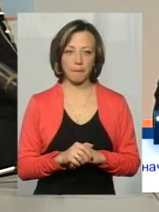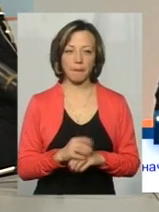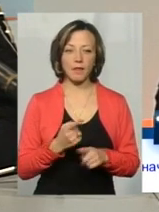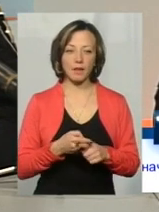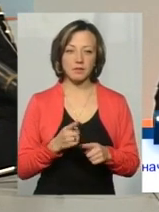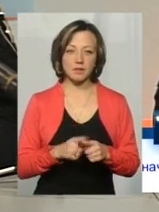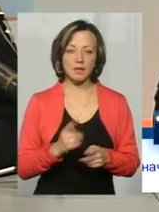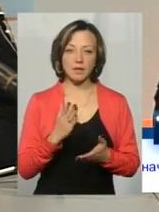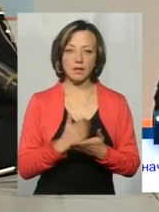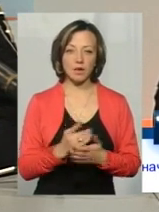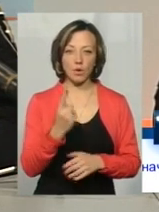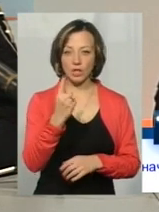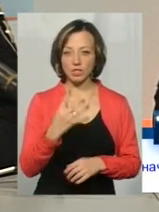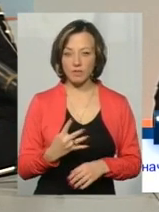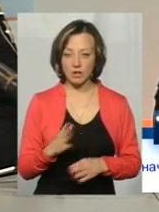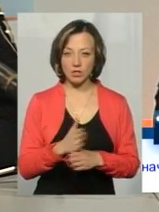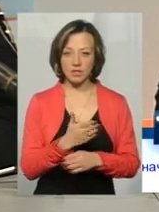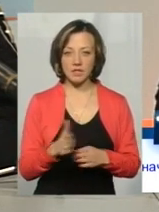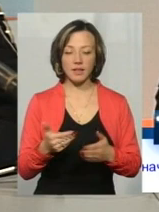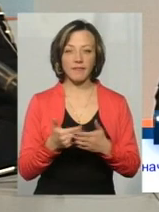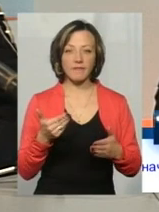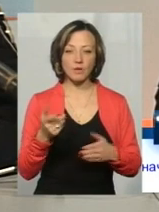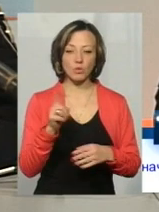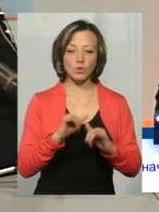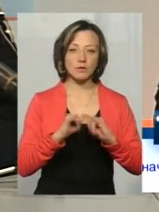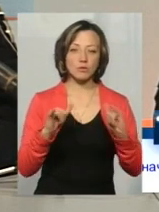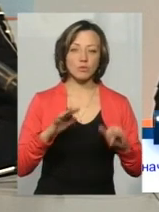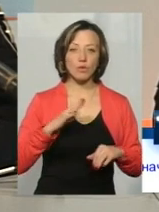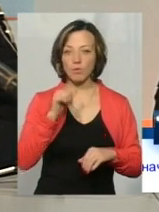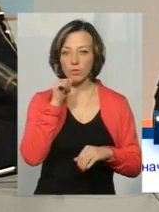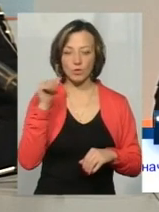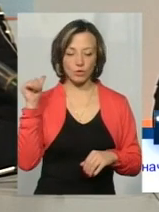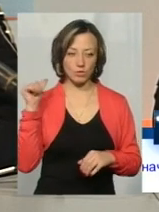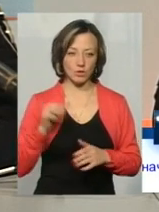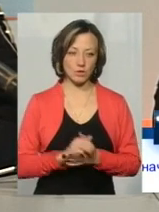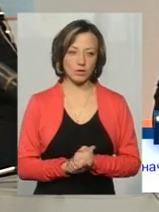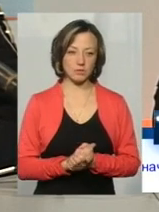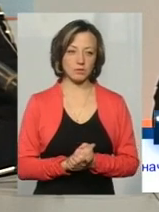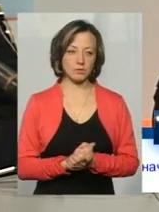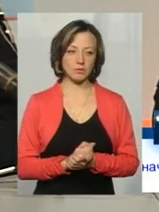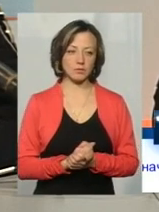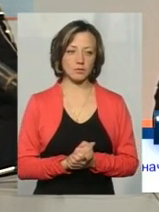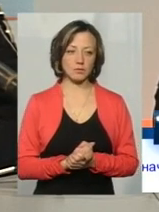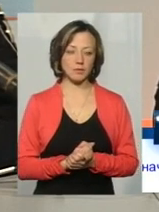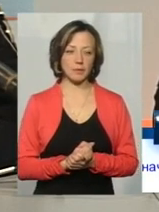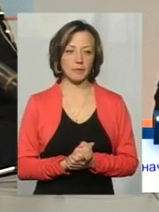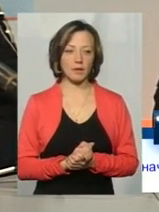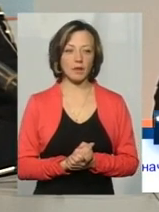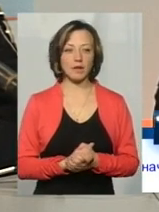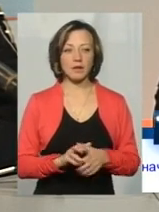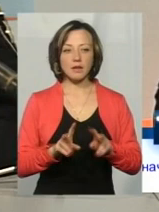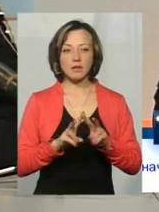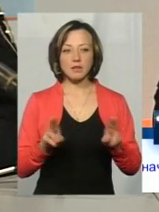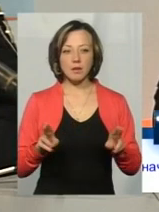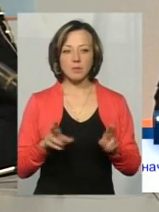є майже четверта частина від того збільшення, що було в минулому році. Тобто так само в цих дорожньо-транспортних пригодах